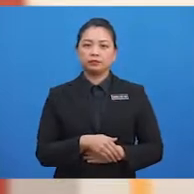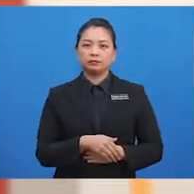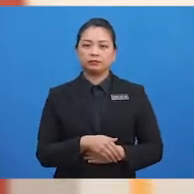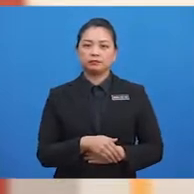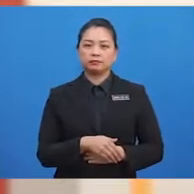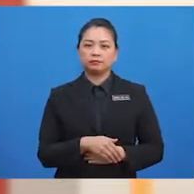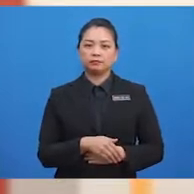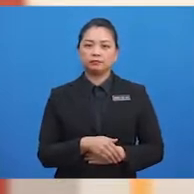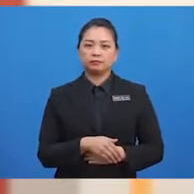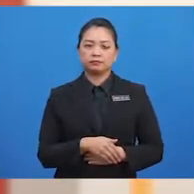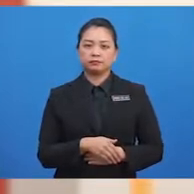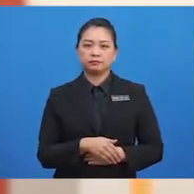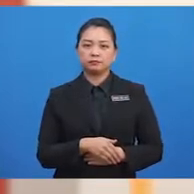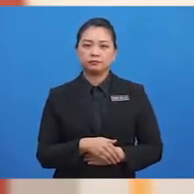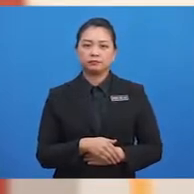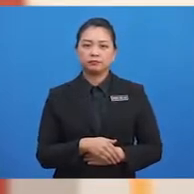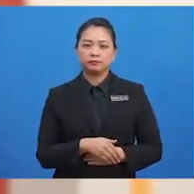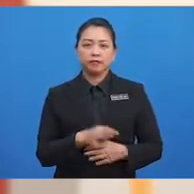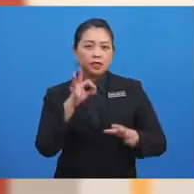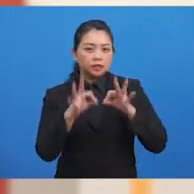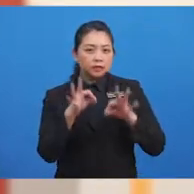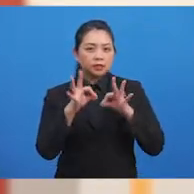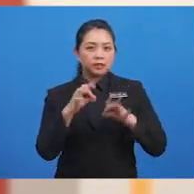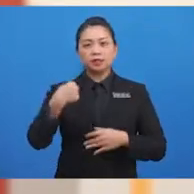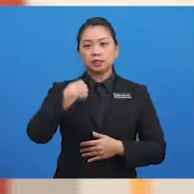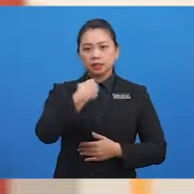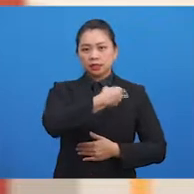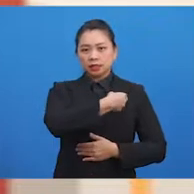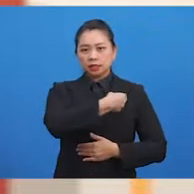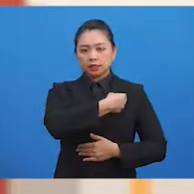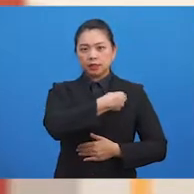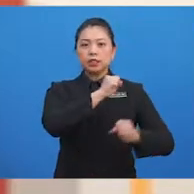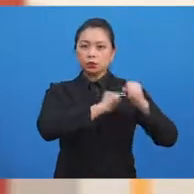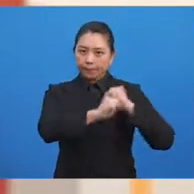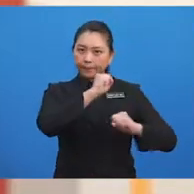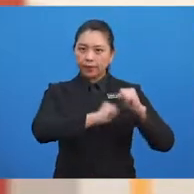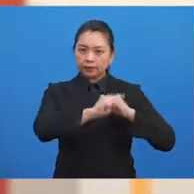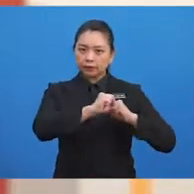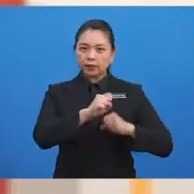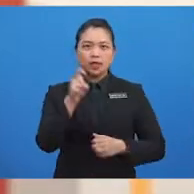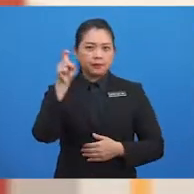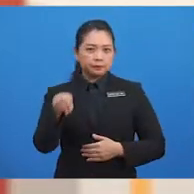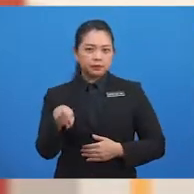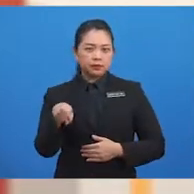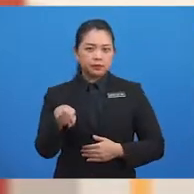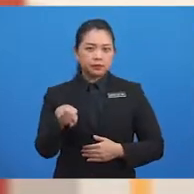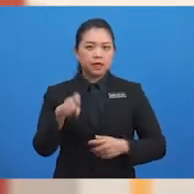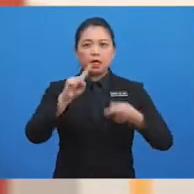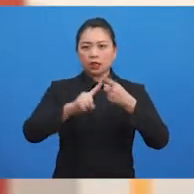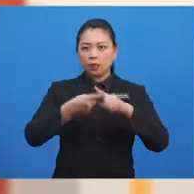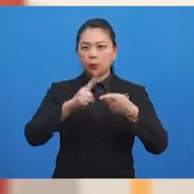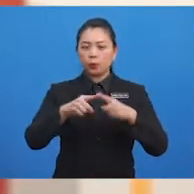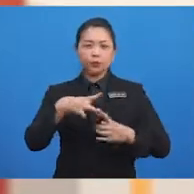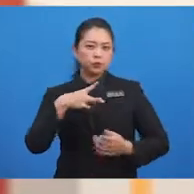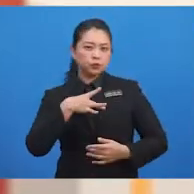kedua, Sekiranya kita bersopan, Pastinya kawan-kawan